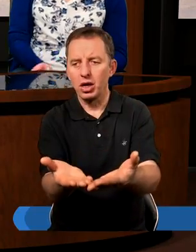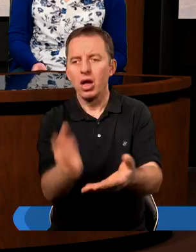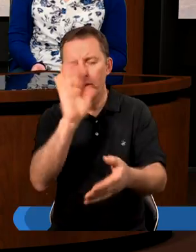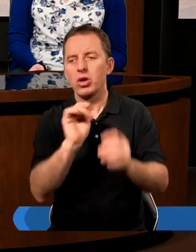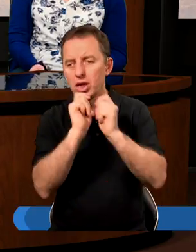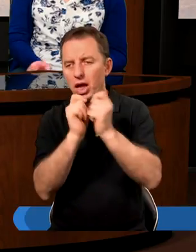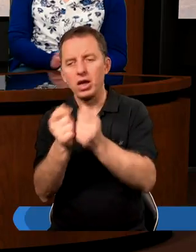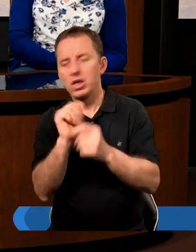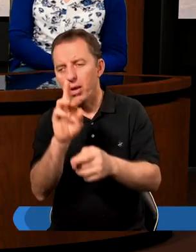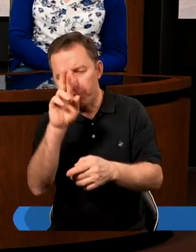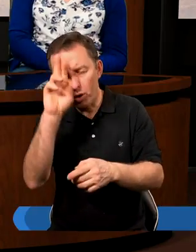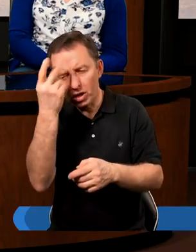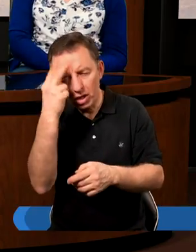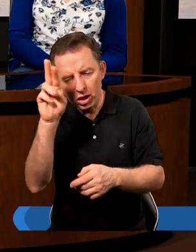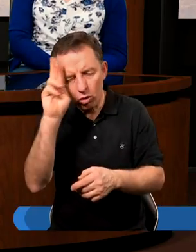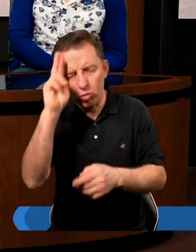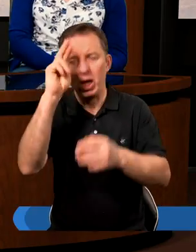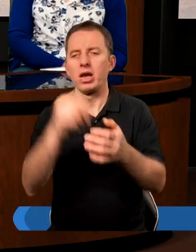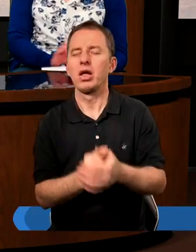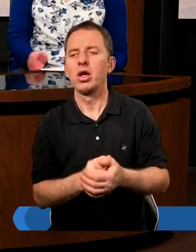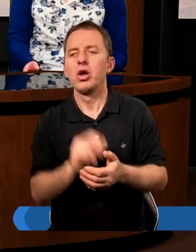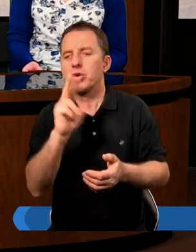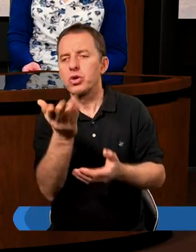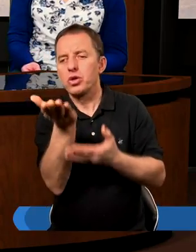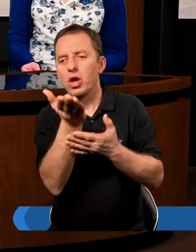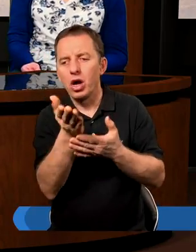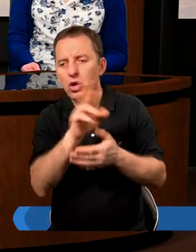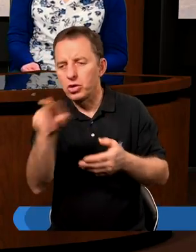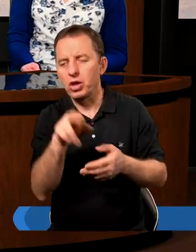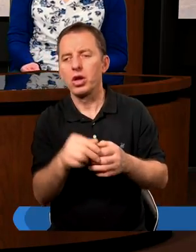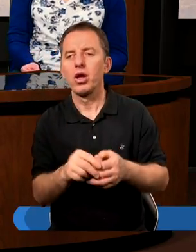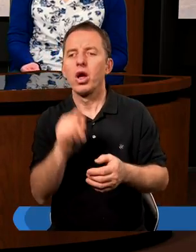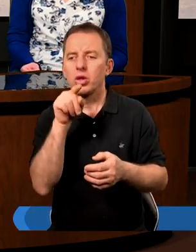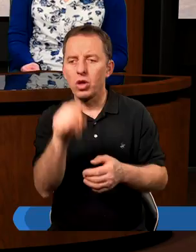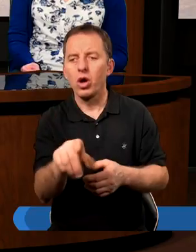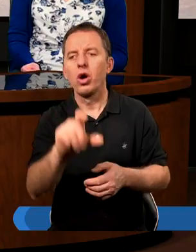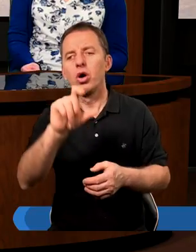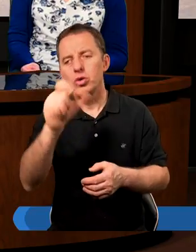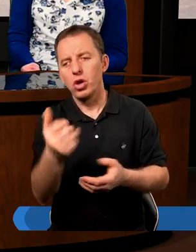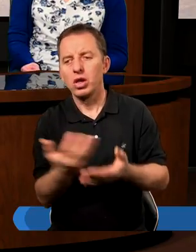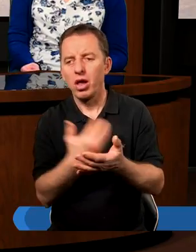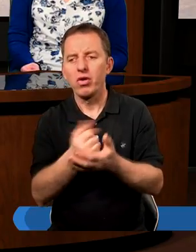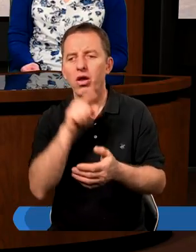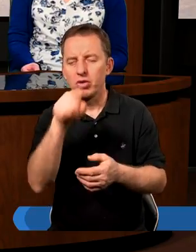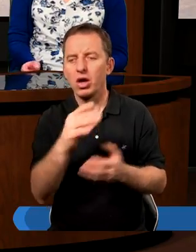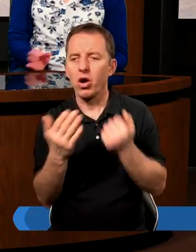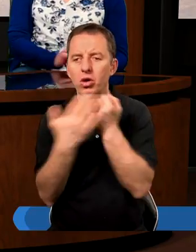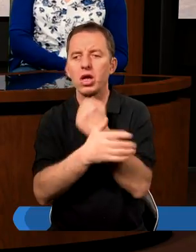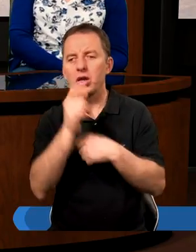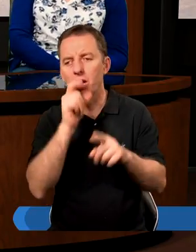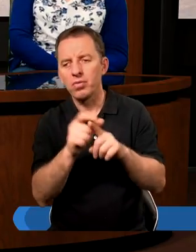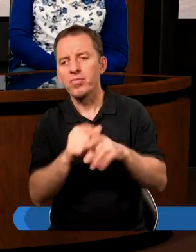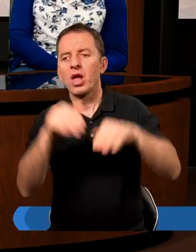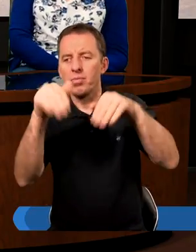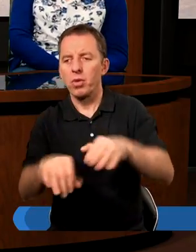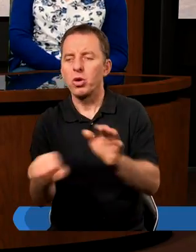Wiecie, te Boże dary są niepojęte. A trzecia rzecz to jest to, co zawarte było w tych ostatnich słowach,